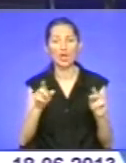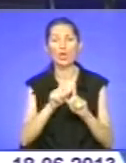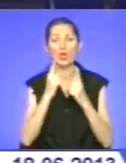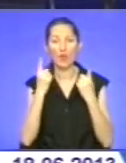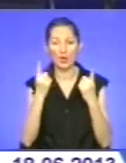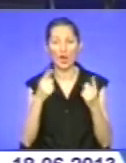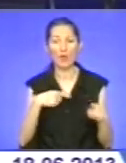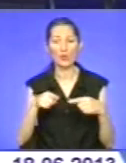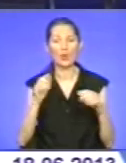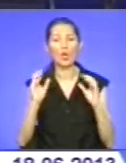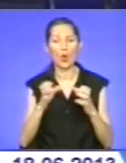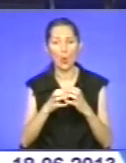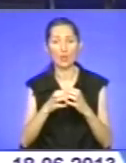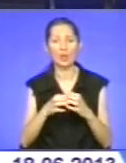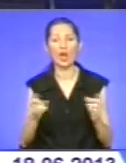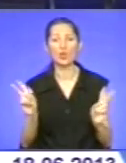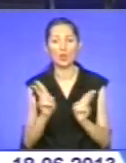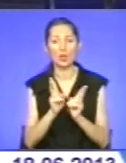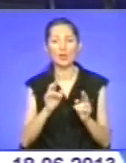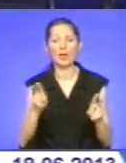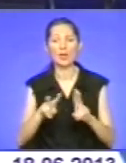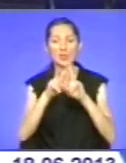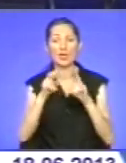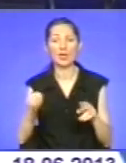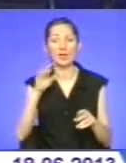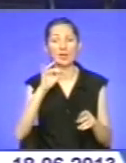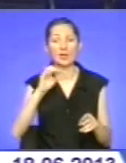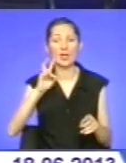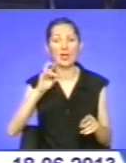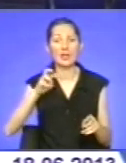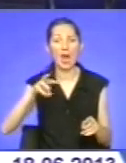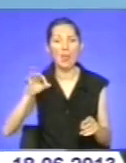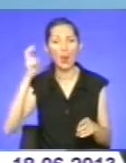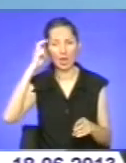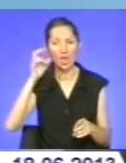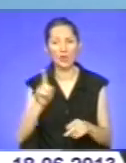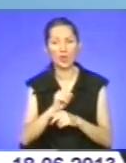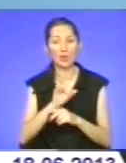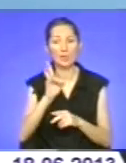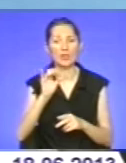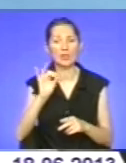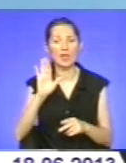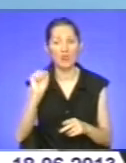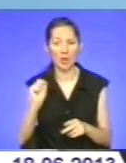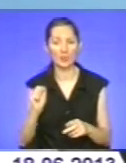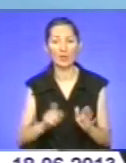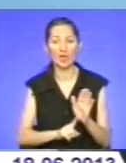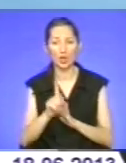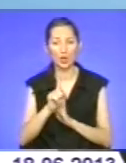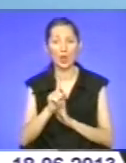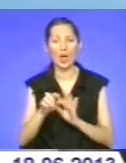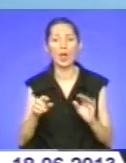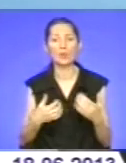на полі зустрінуться зірки «Динамо Києва» і тернопільської «Ниви». Стартує спортивно-мистецьке